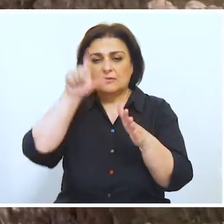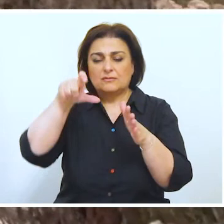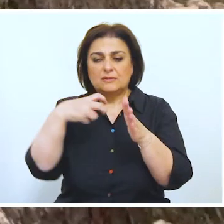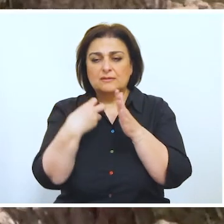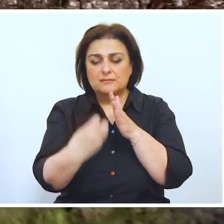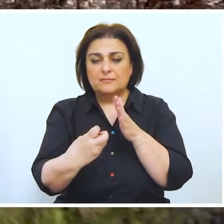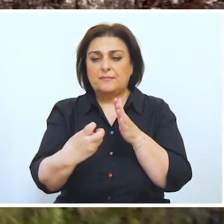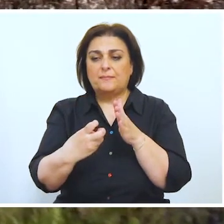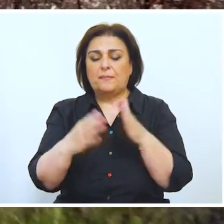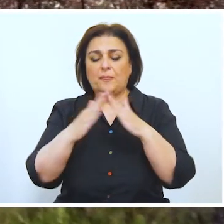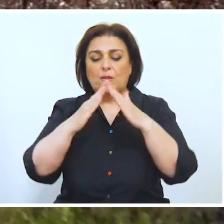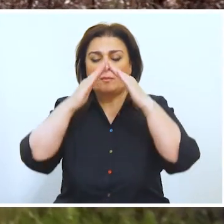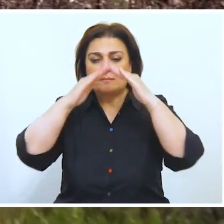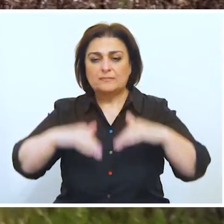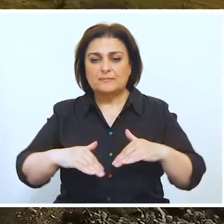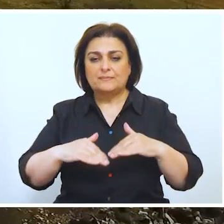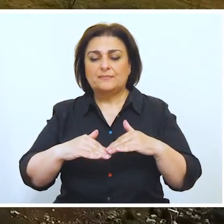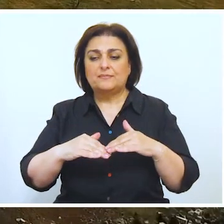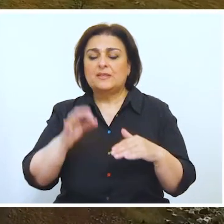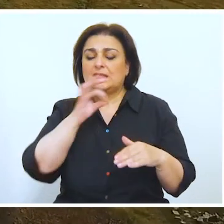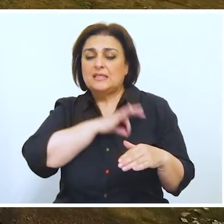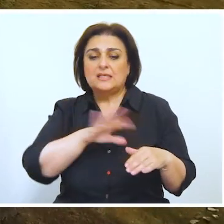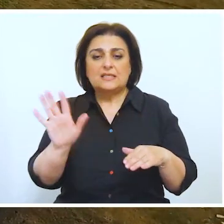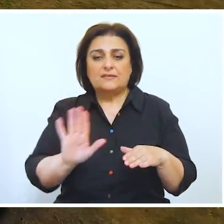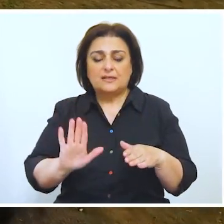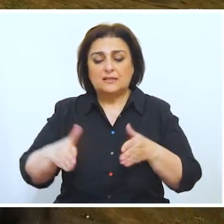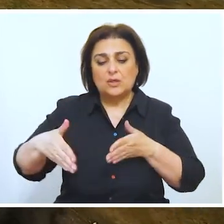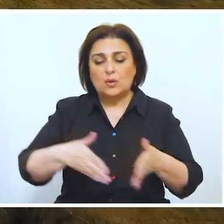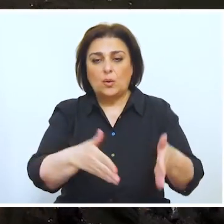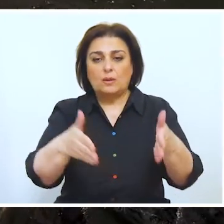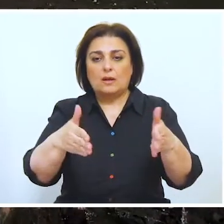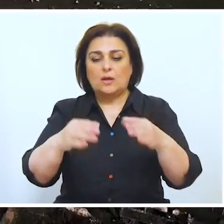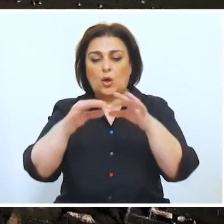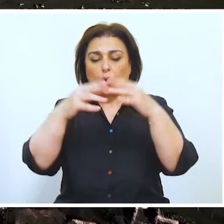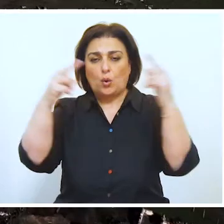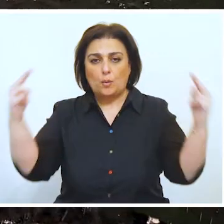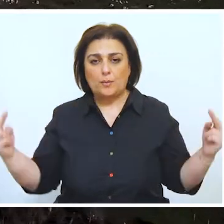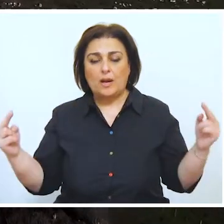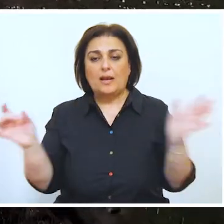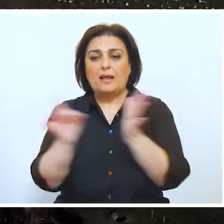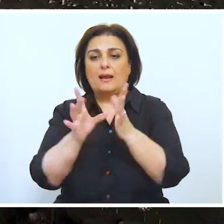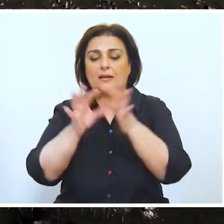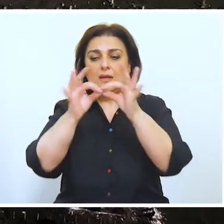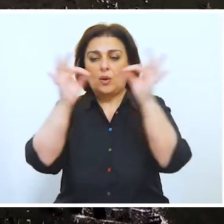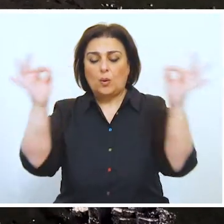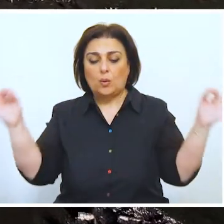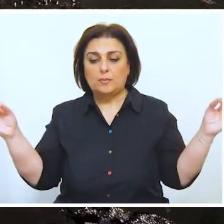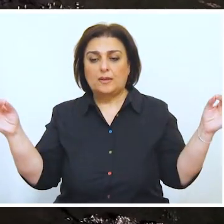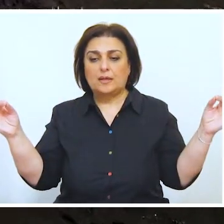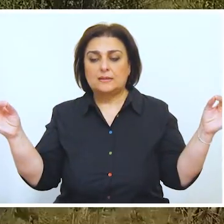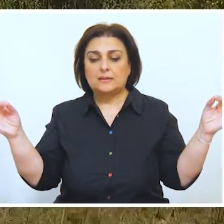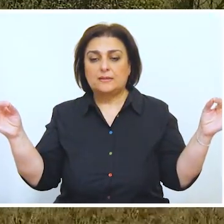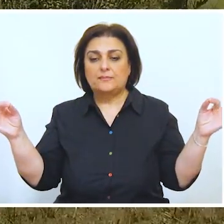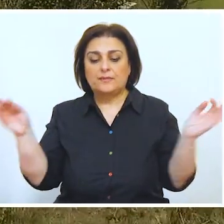sıxınacaqlar, uçuq binalar, istifadə edilməyən yollar, körpülər, elektrik və kommunikasiya